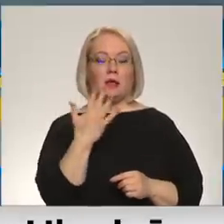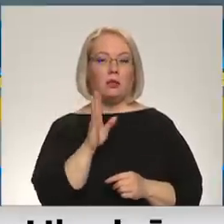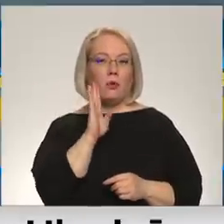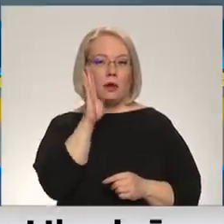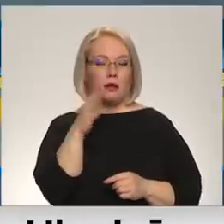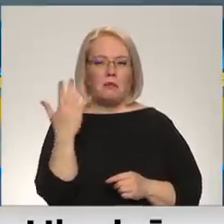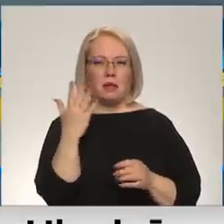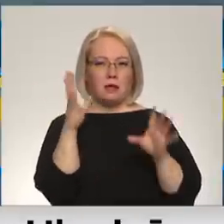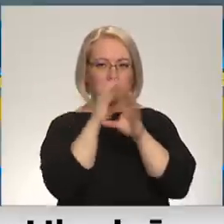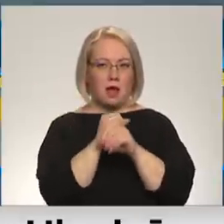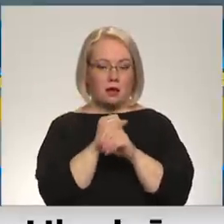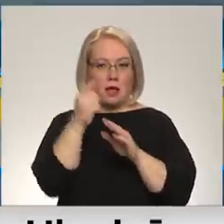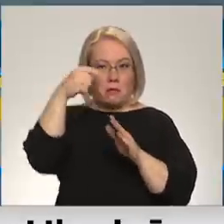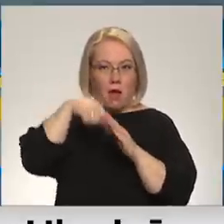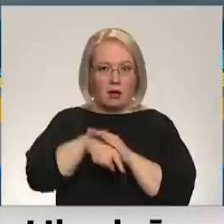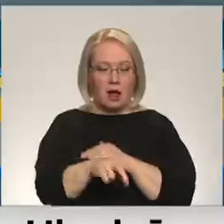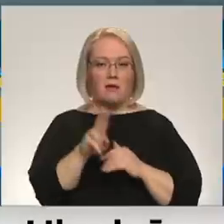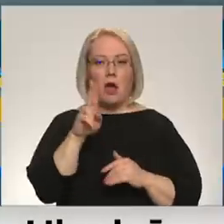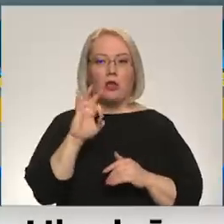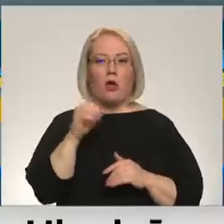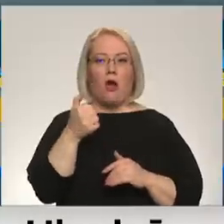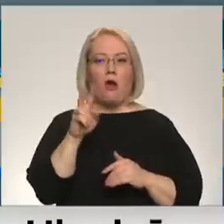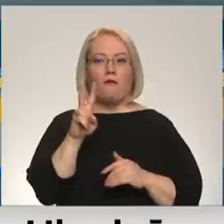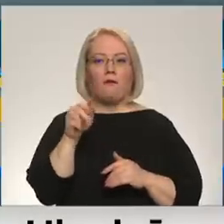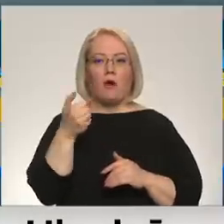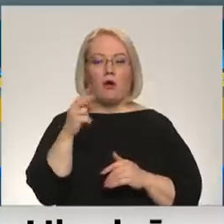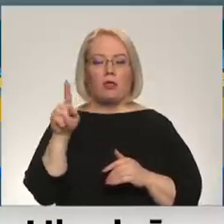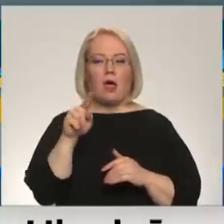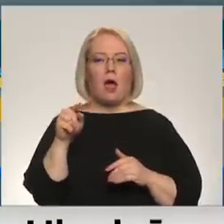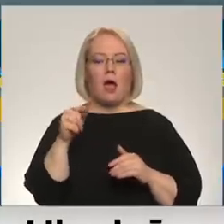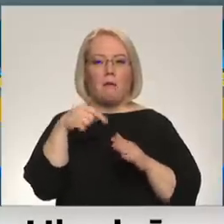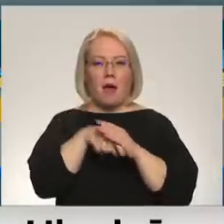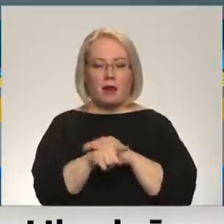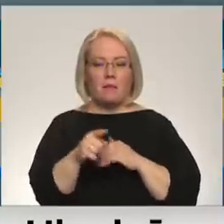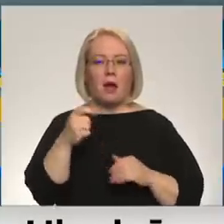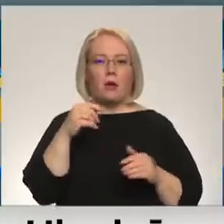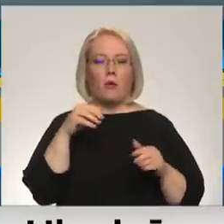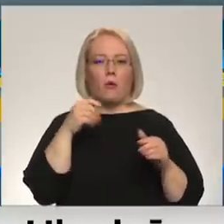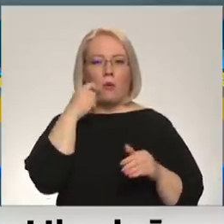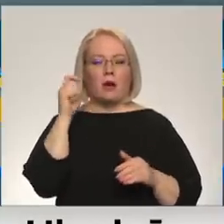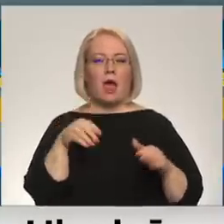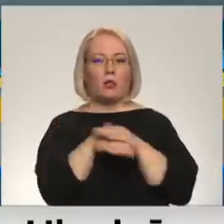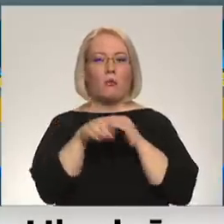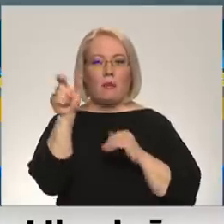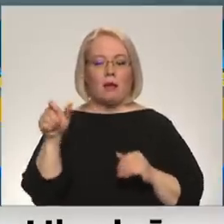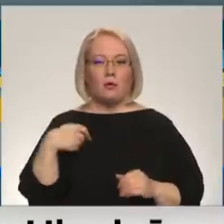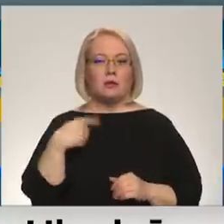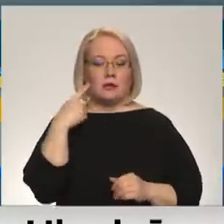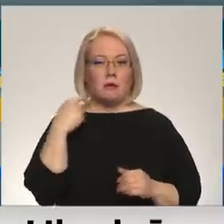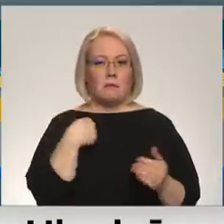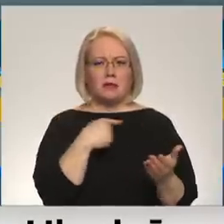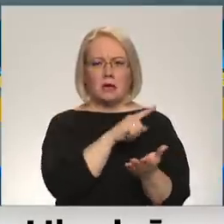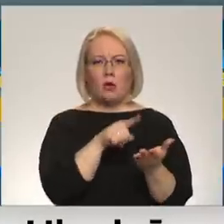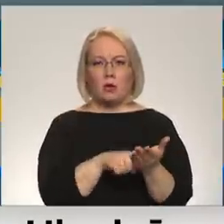piekdienas naktī, pagrabā Novogradā Valinskā ar Ukraiņu bēgļiem galvenais vēstījums, ko es dzirdēju no viņiem. Jo mēs tieši jautājām,